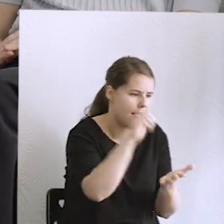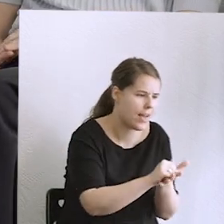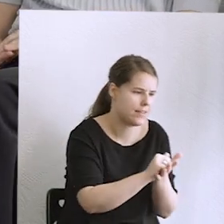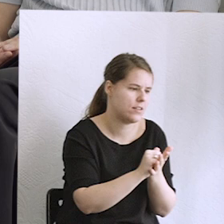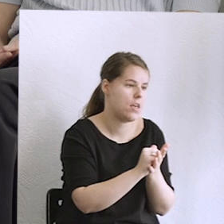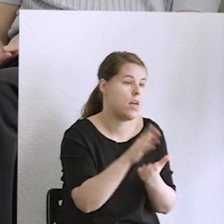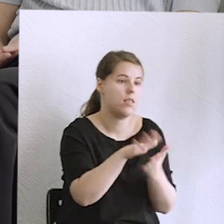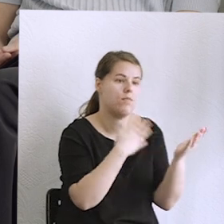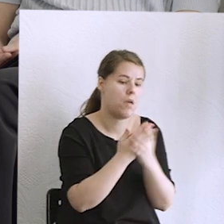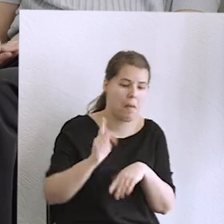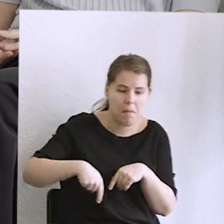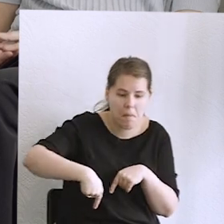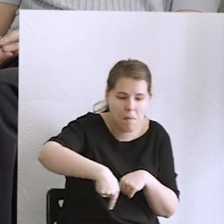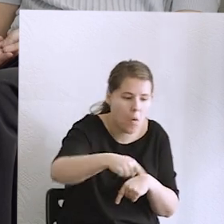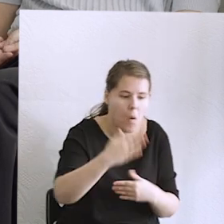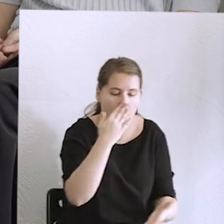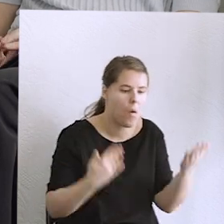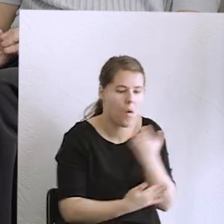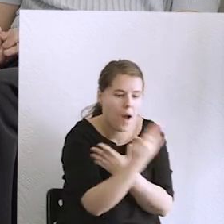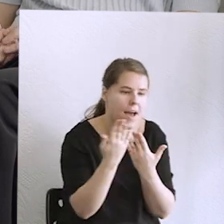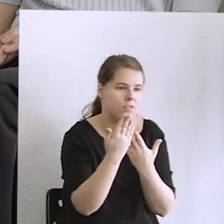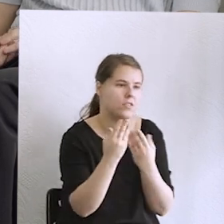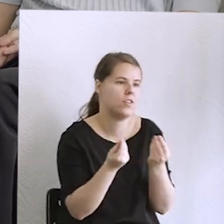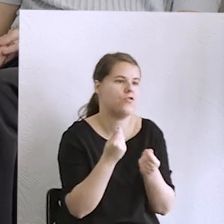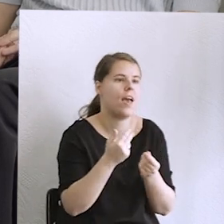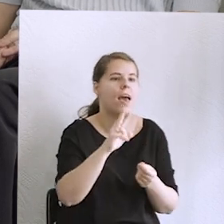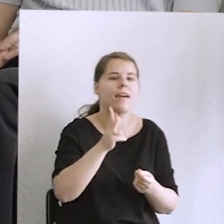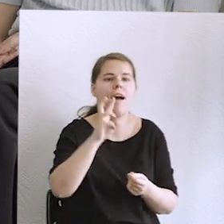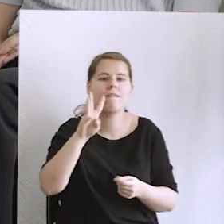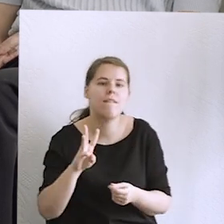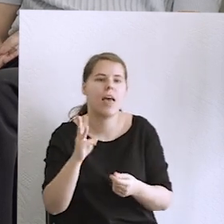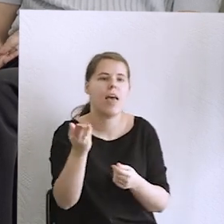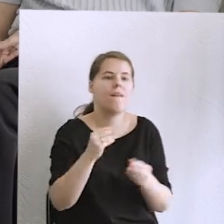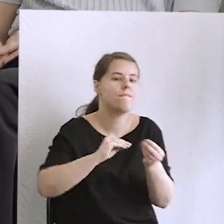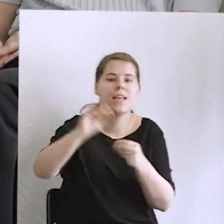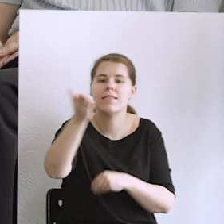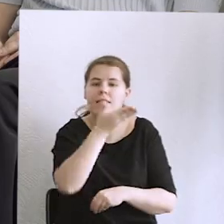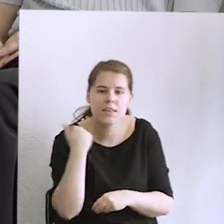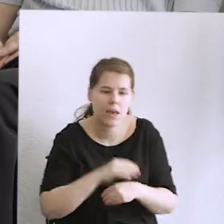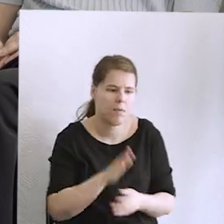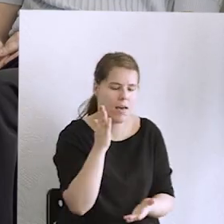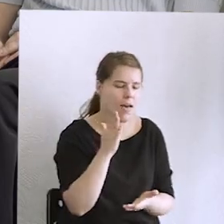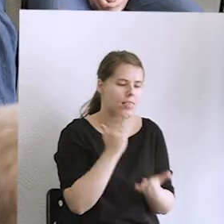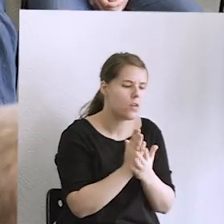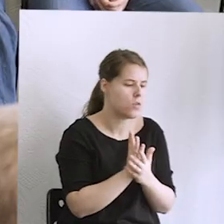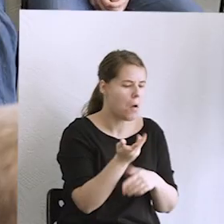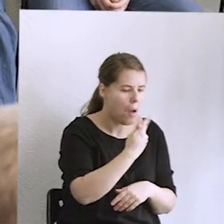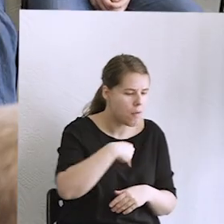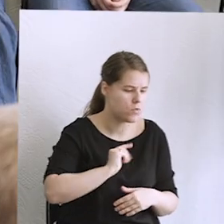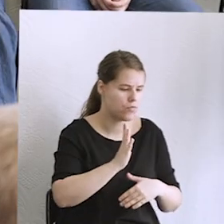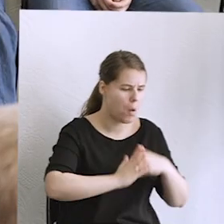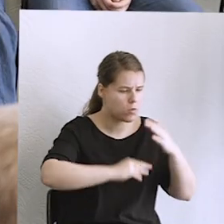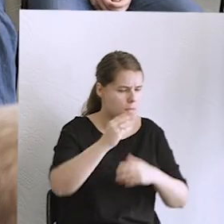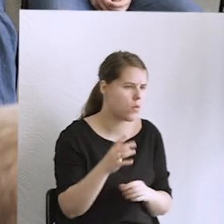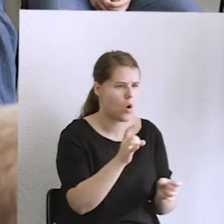chcieliśmy te dwa kilowaty mieć, tylko po prostu nie będzie więcej, nie mówili, że jest źle. Tylko zbudowali świat z dwoma kilowatami na